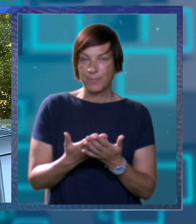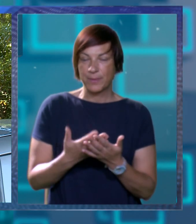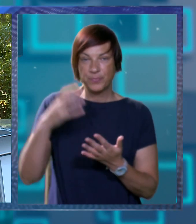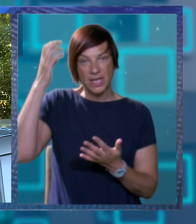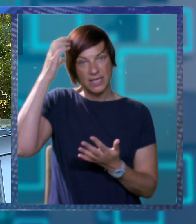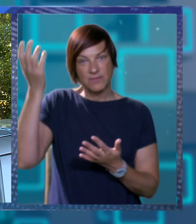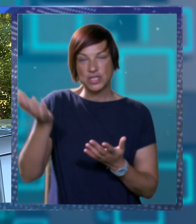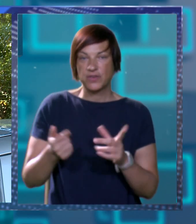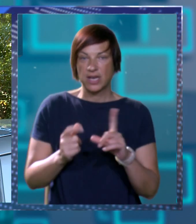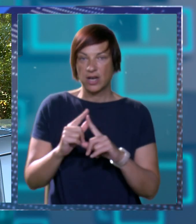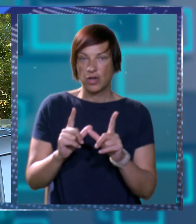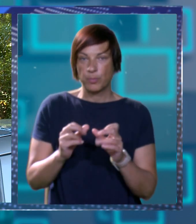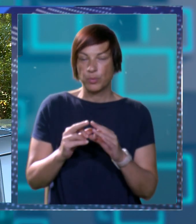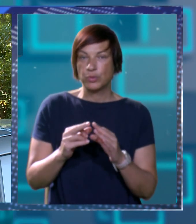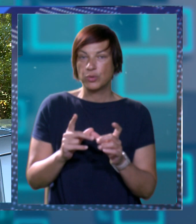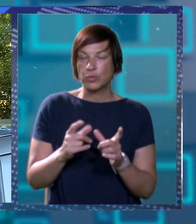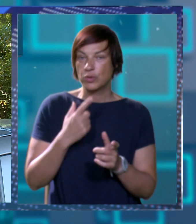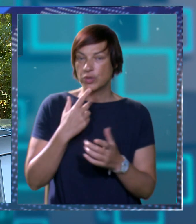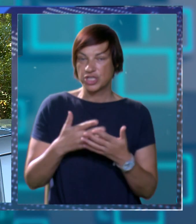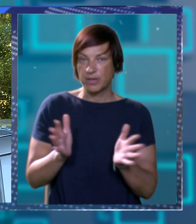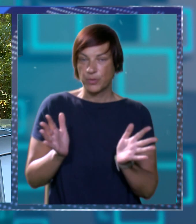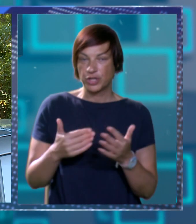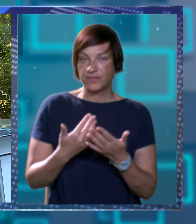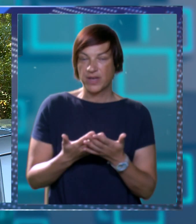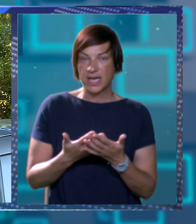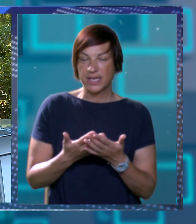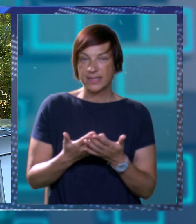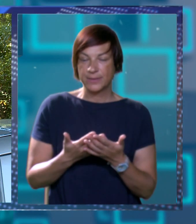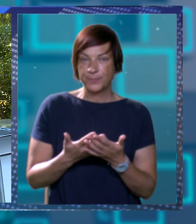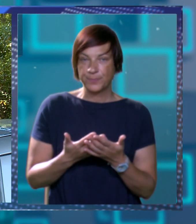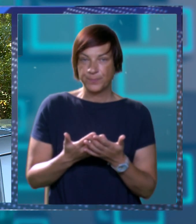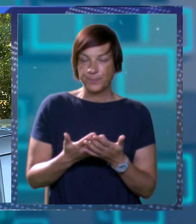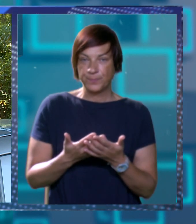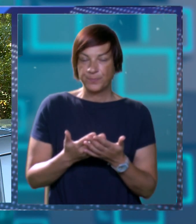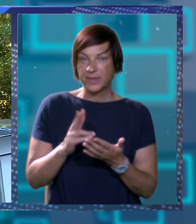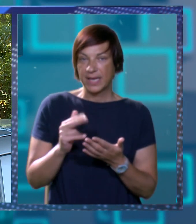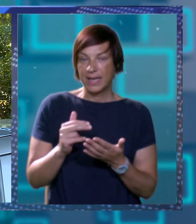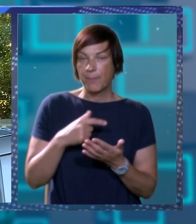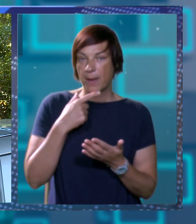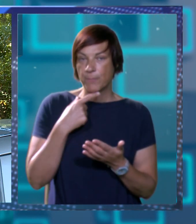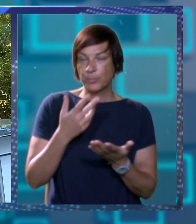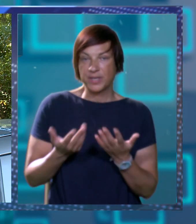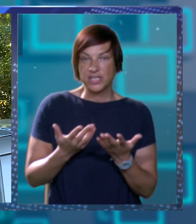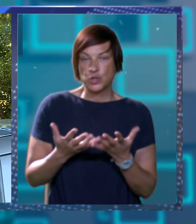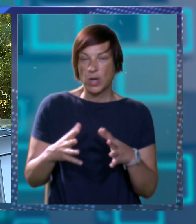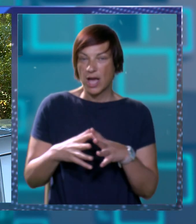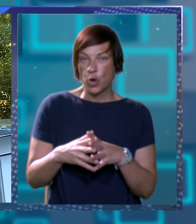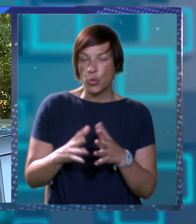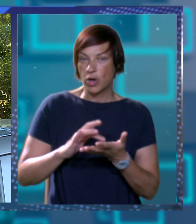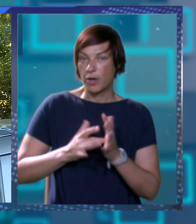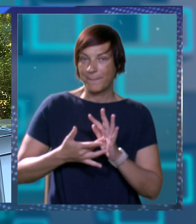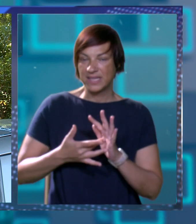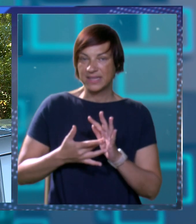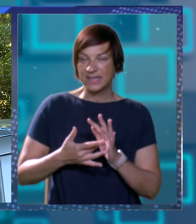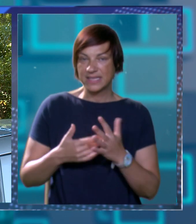knježevog dvora na lopudu kojega ćemo uskoro otvoriti i slanoga i stona i velikog kaštila tako da imamo neku priču kako uklopiti